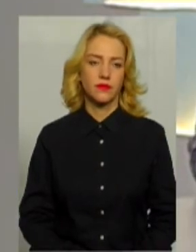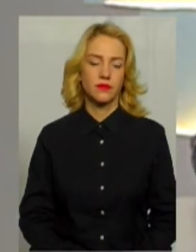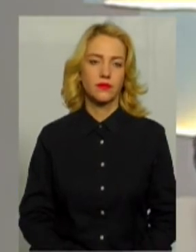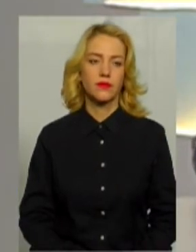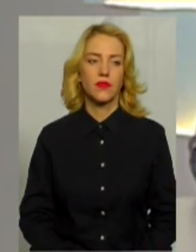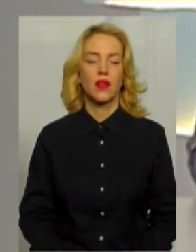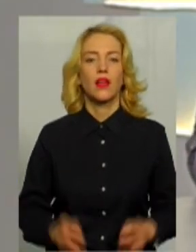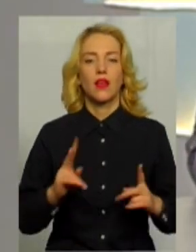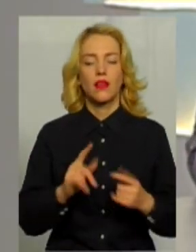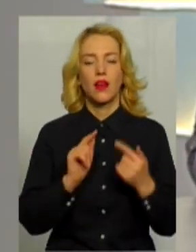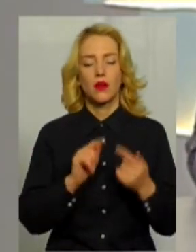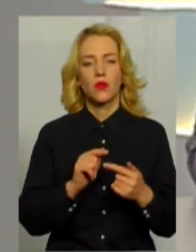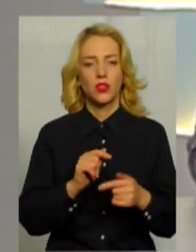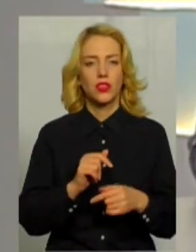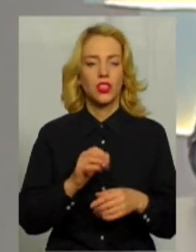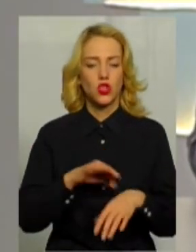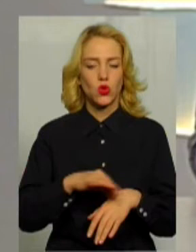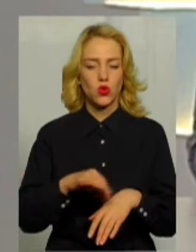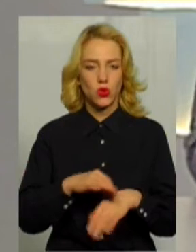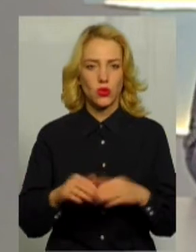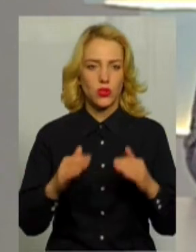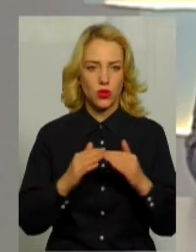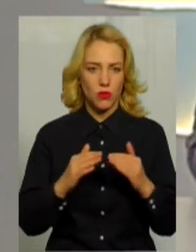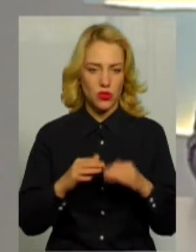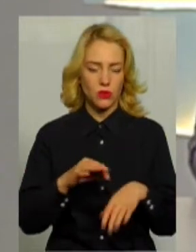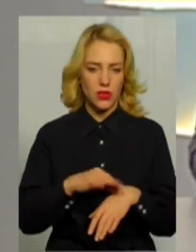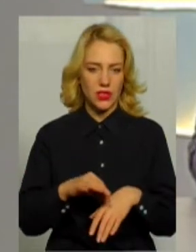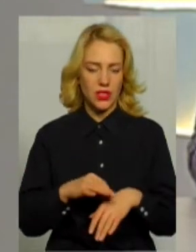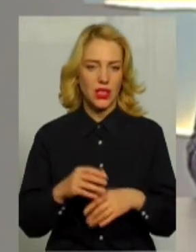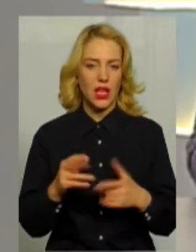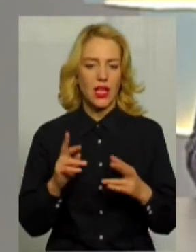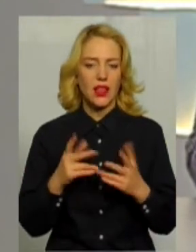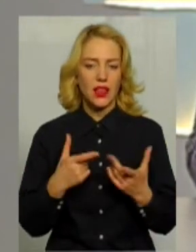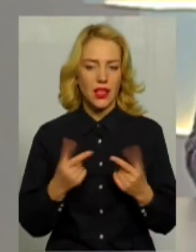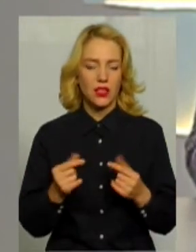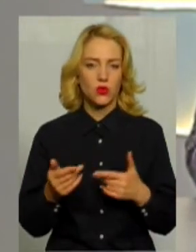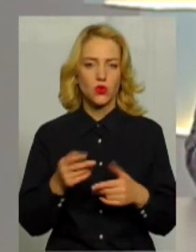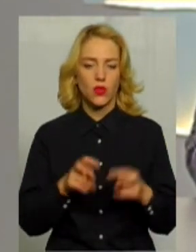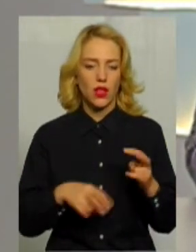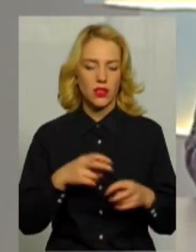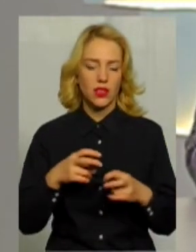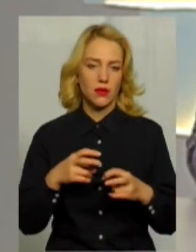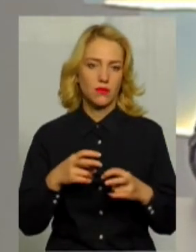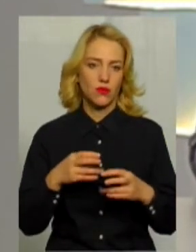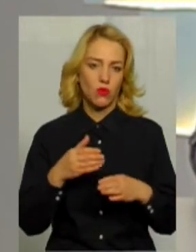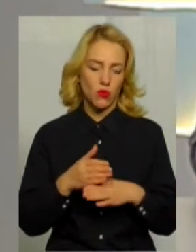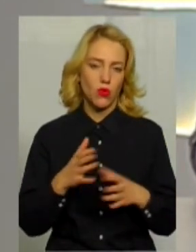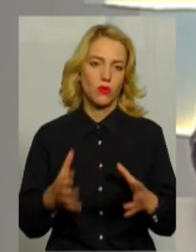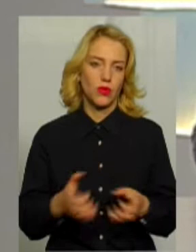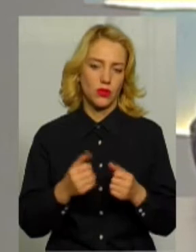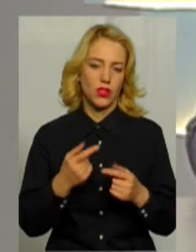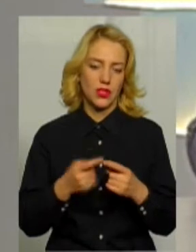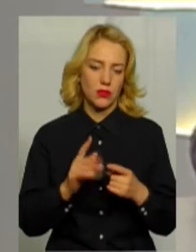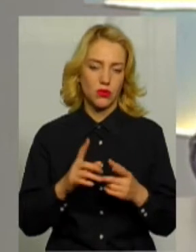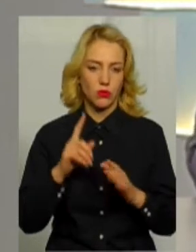Як протидіяти жорстокості і домашньому насильству, де шукати допомоги і порятунку, це будемо з